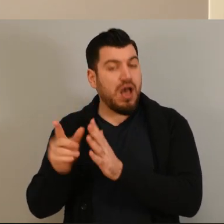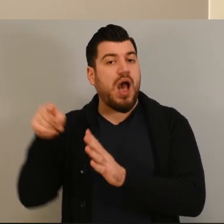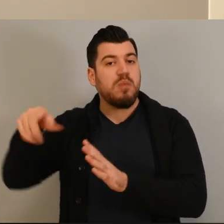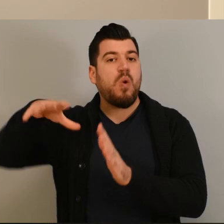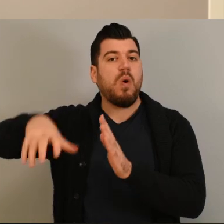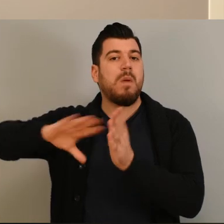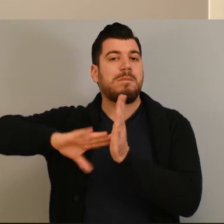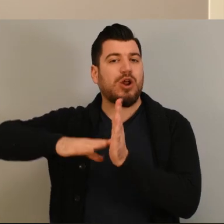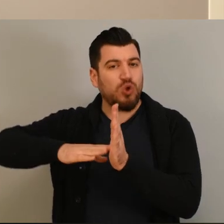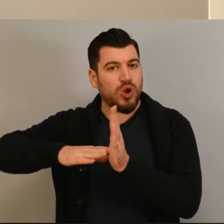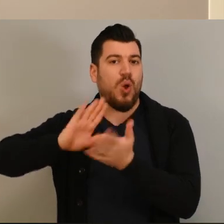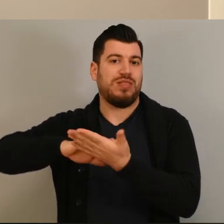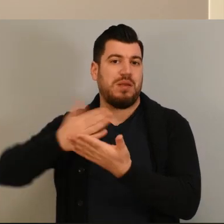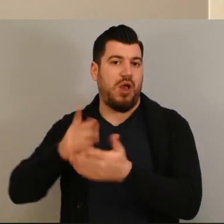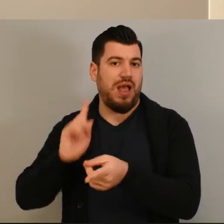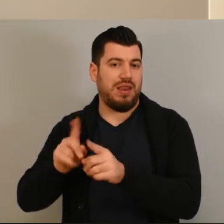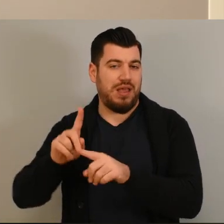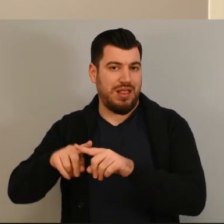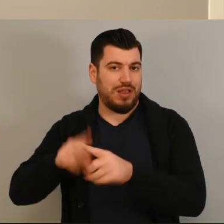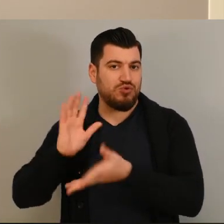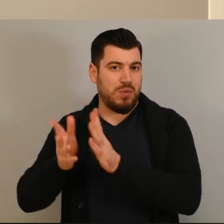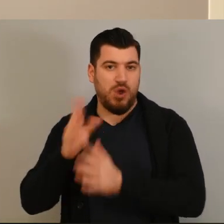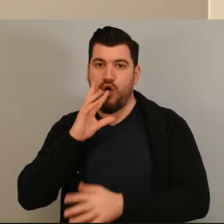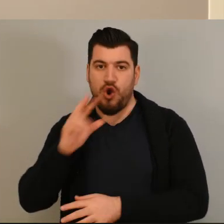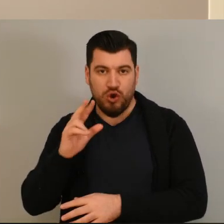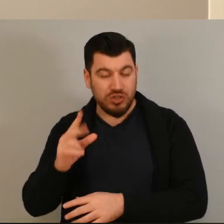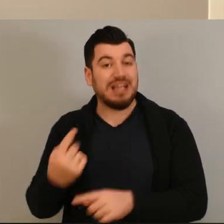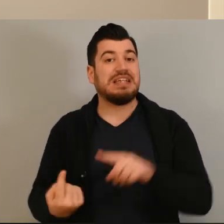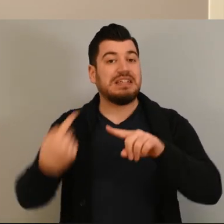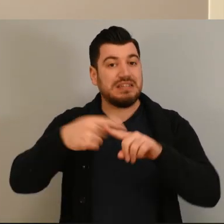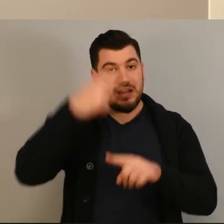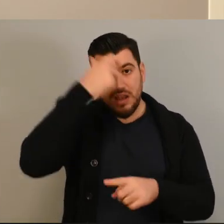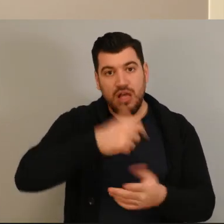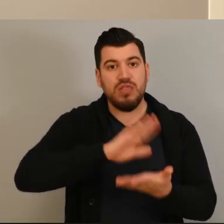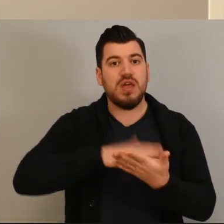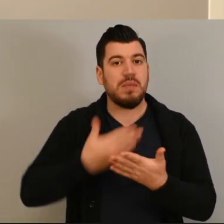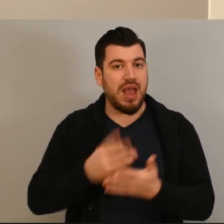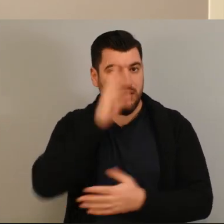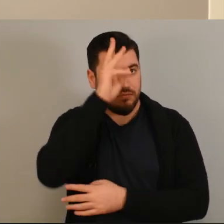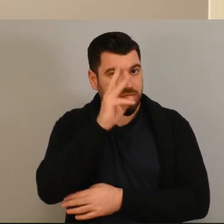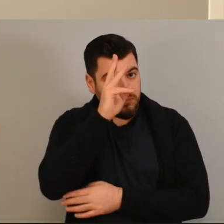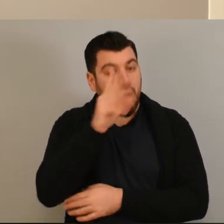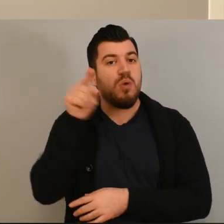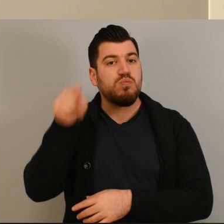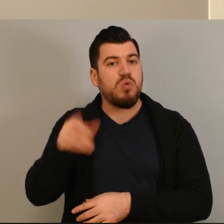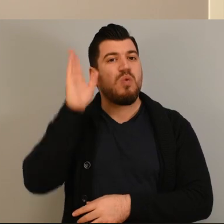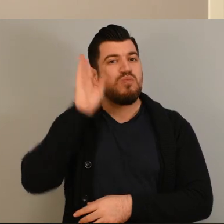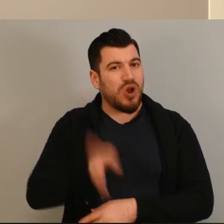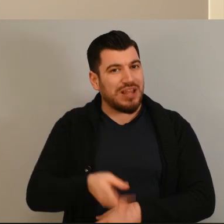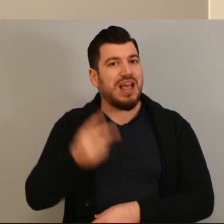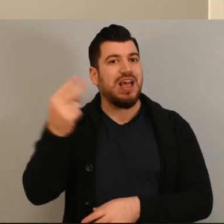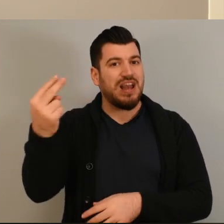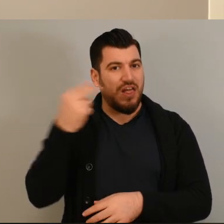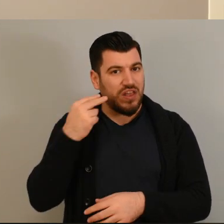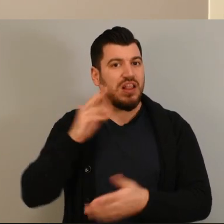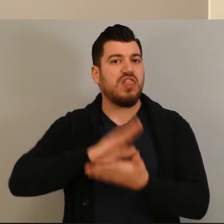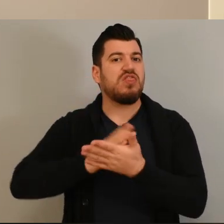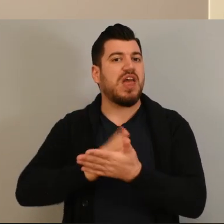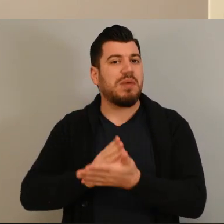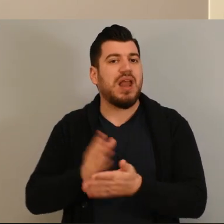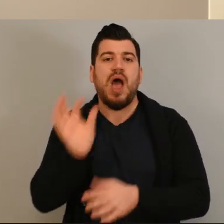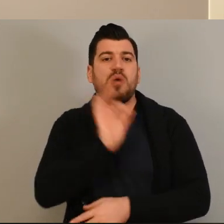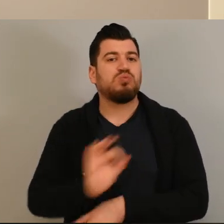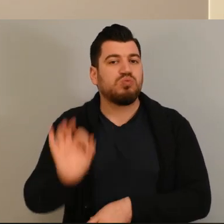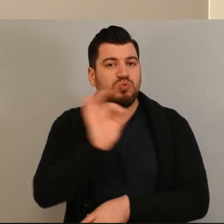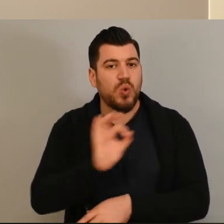πρακτορείο διερμηνεών της Handjap και τον κύριο Γιώργο Στάθη, τον οποίο μπορείτε να δείτε βέβαια και στην έξυπνη ιδέα